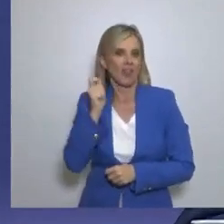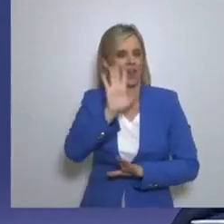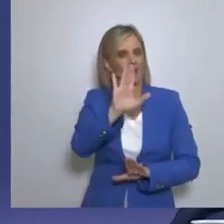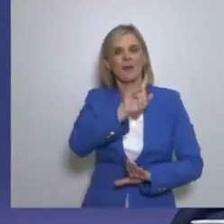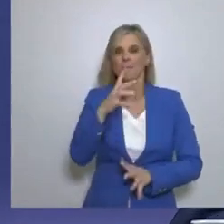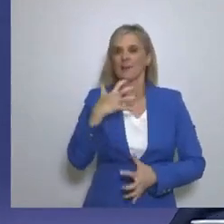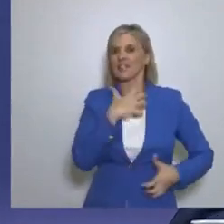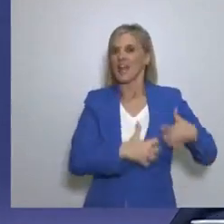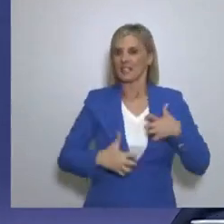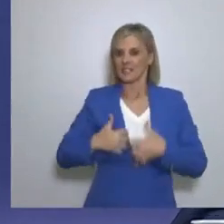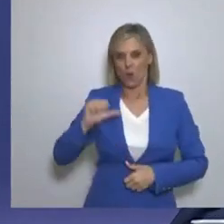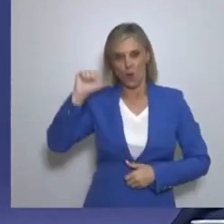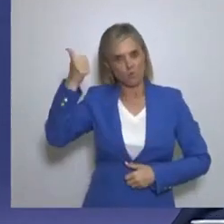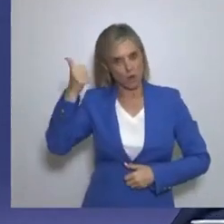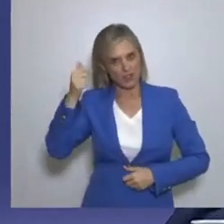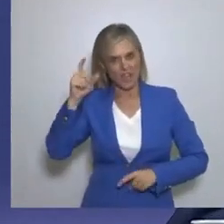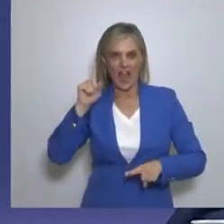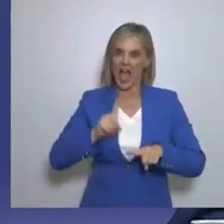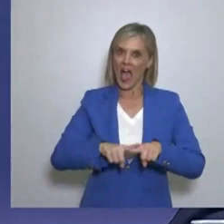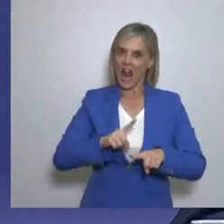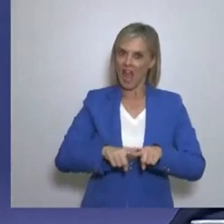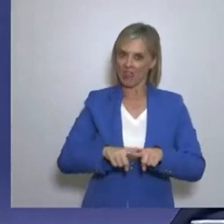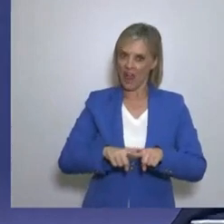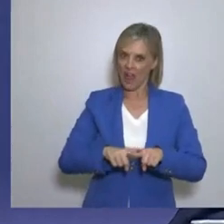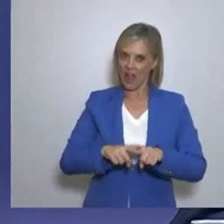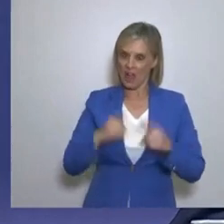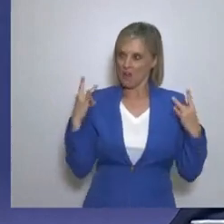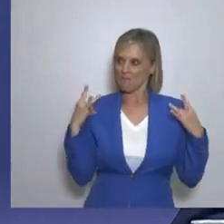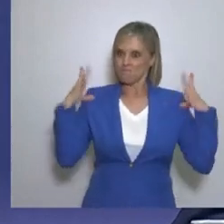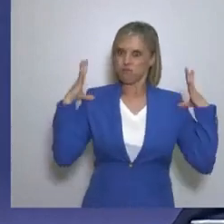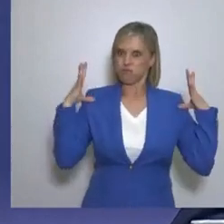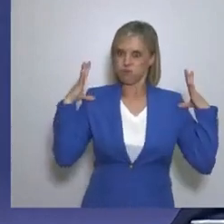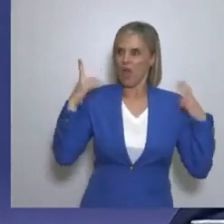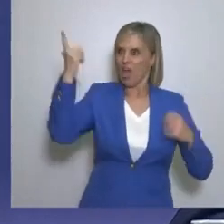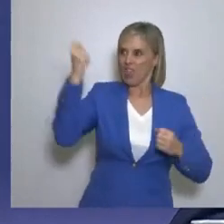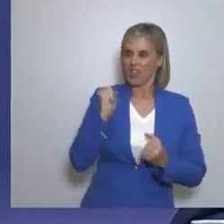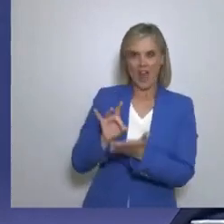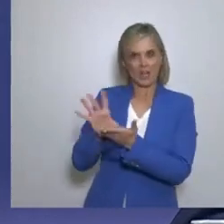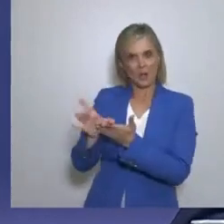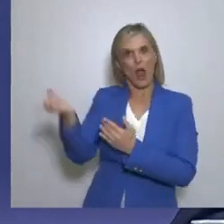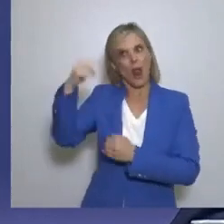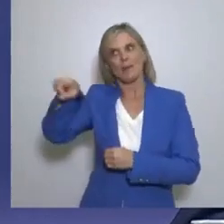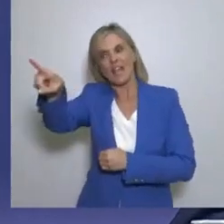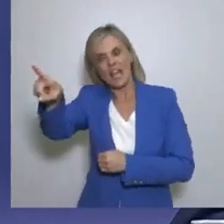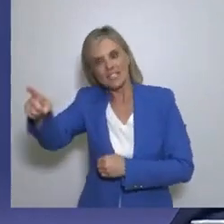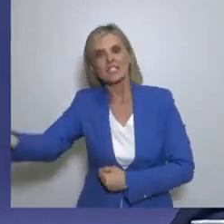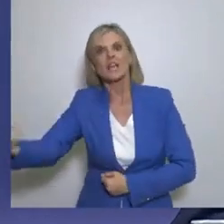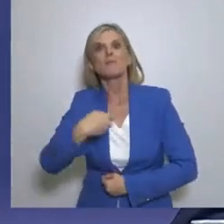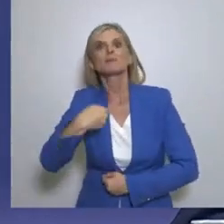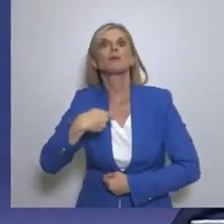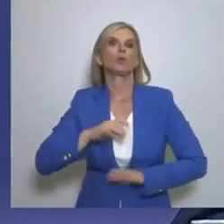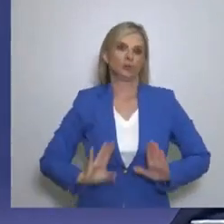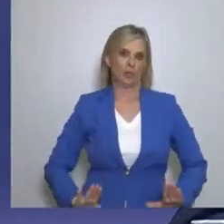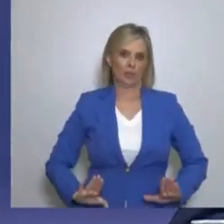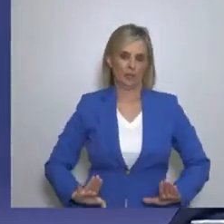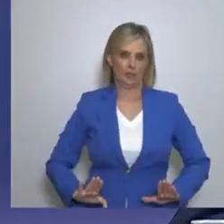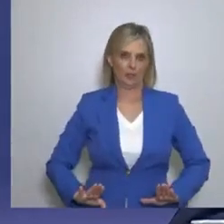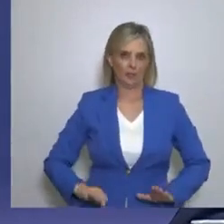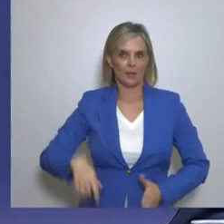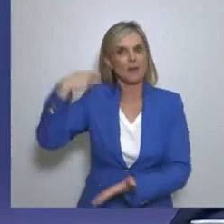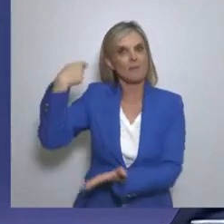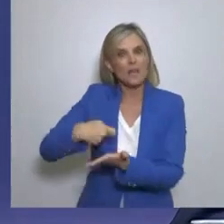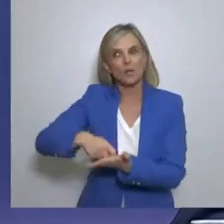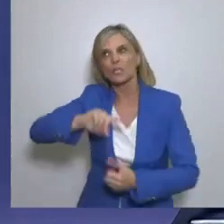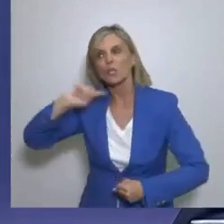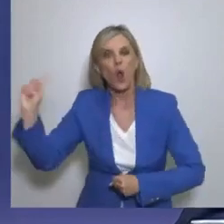ξεχρεώσουμε εμάς αλλά να δανείσουμε και εσάς και ήρθε η ώρα τώρα να δανείστετε εσείς από εμάς εφόσον πάντα μας σοφήσετε δεν ξέρω αν σας